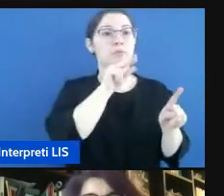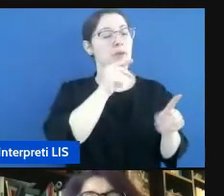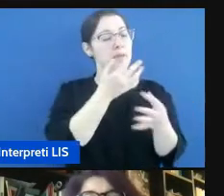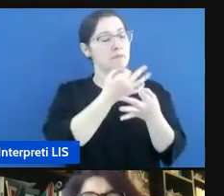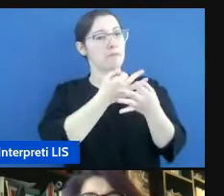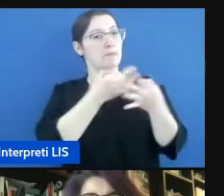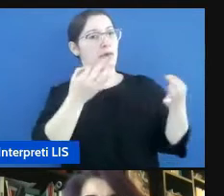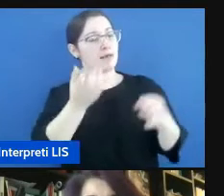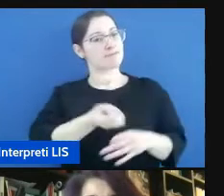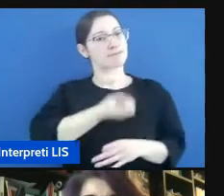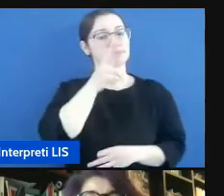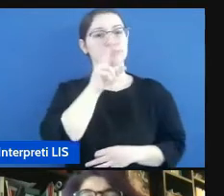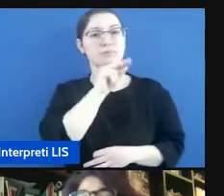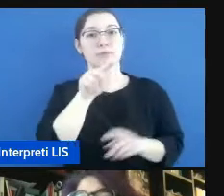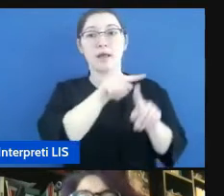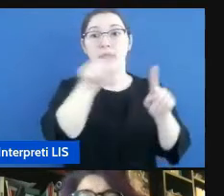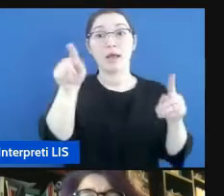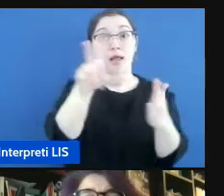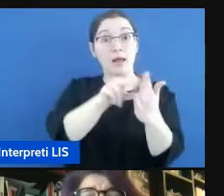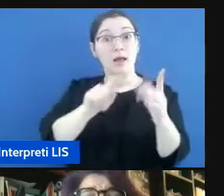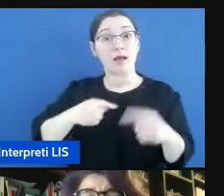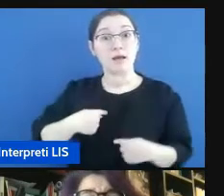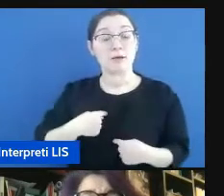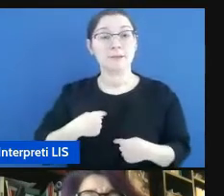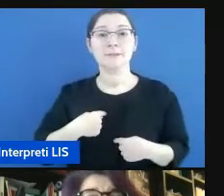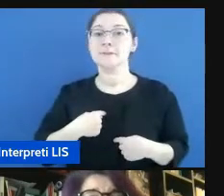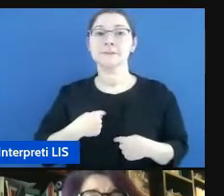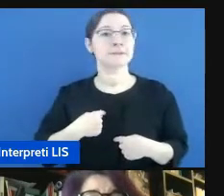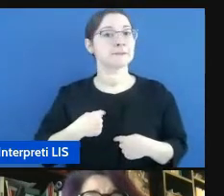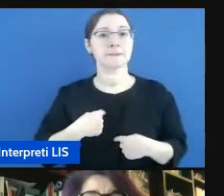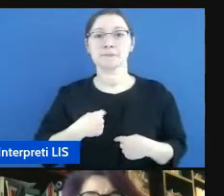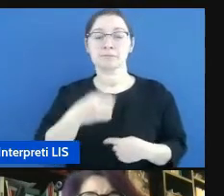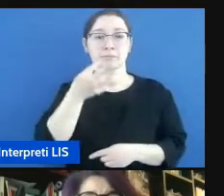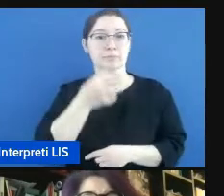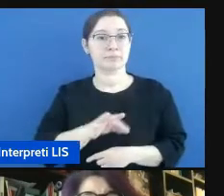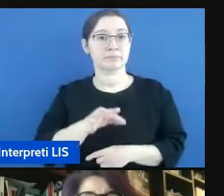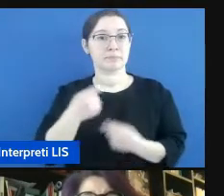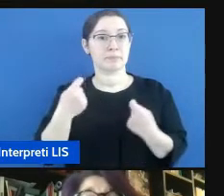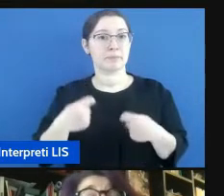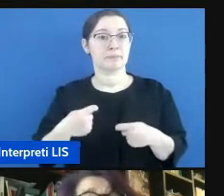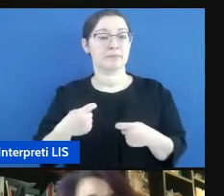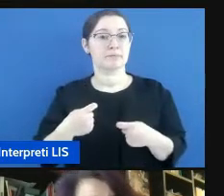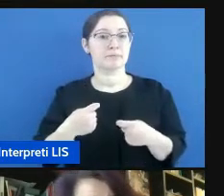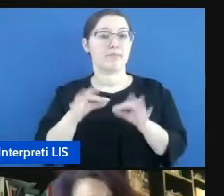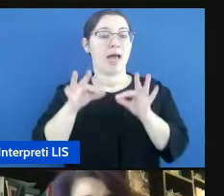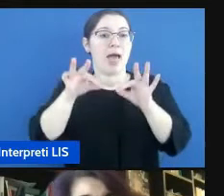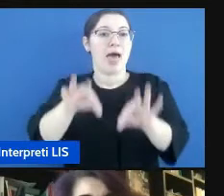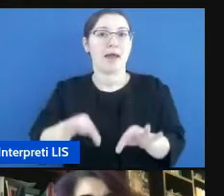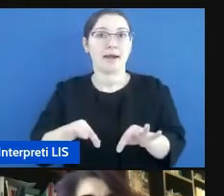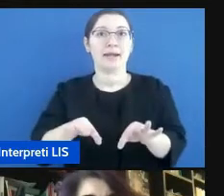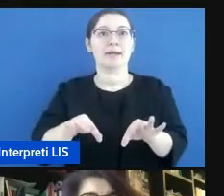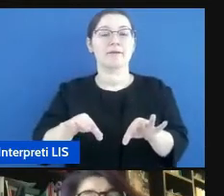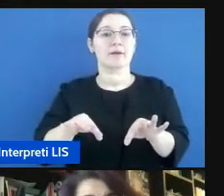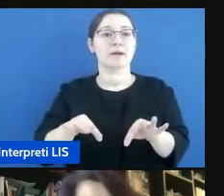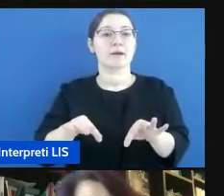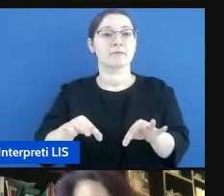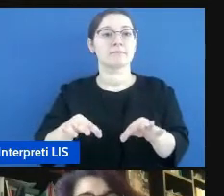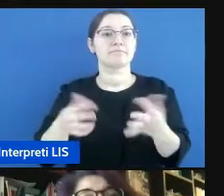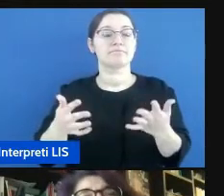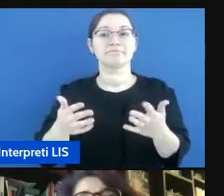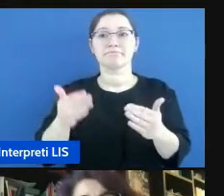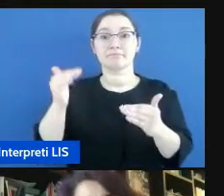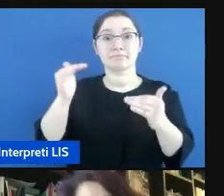esprime bene, è chiaro che non riesce a reggere il